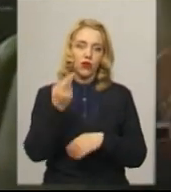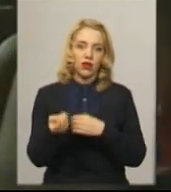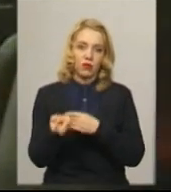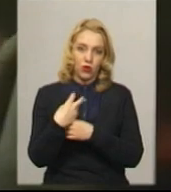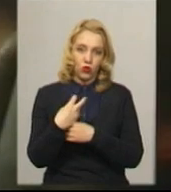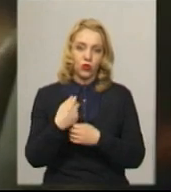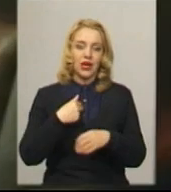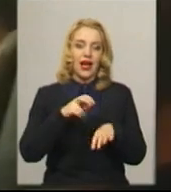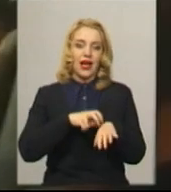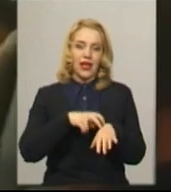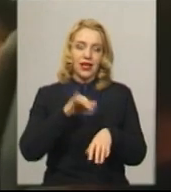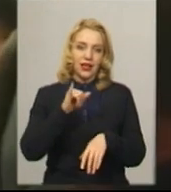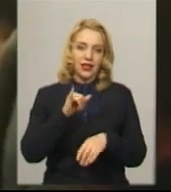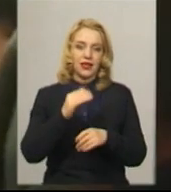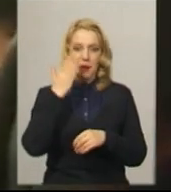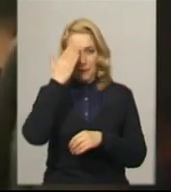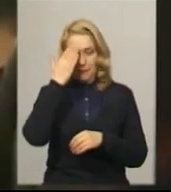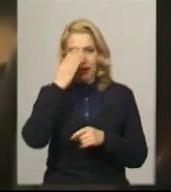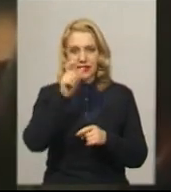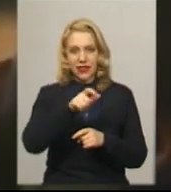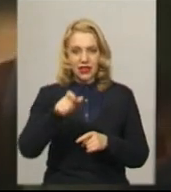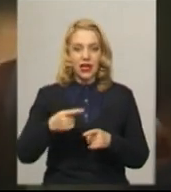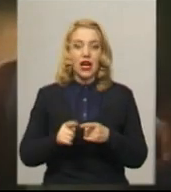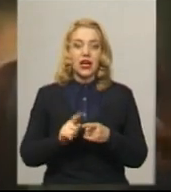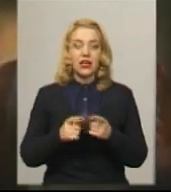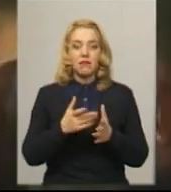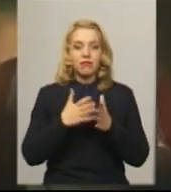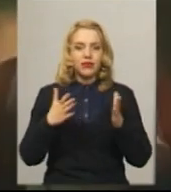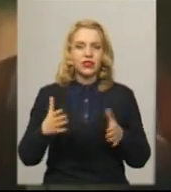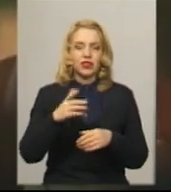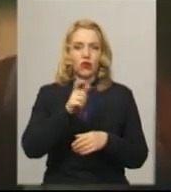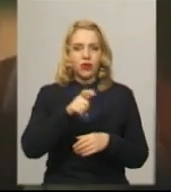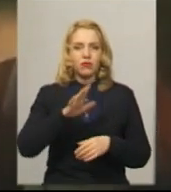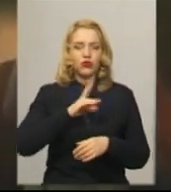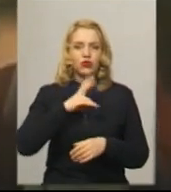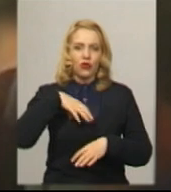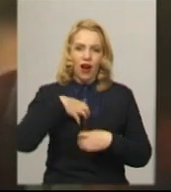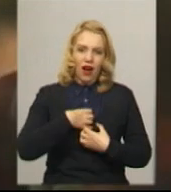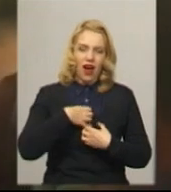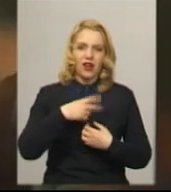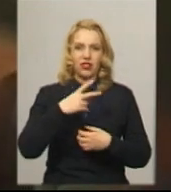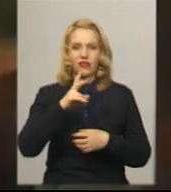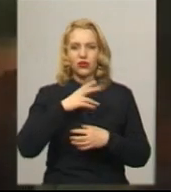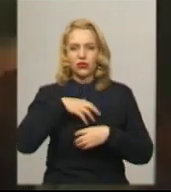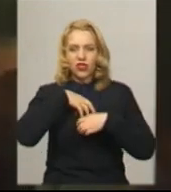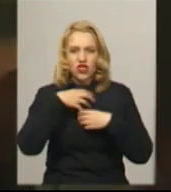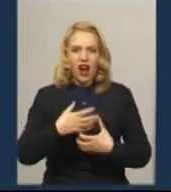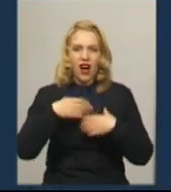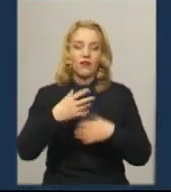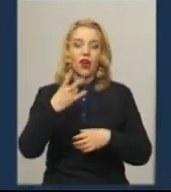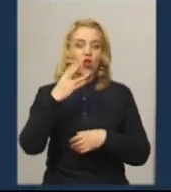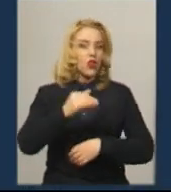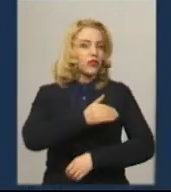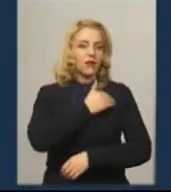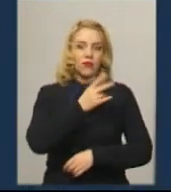та лікарі, розповідає Максим. Додає, серед майже 300 людей було багато тих, хто кашляв та чхав. Але у жодного не виявили температури.